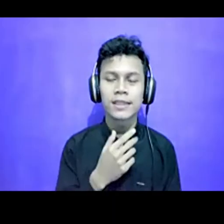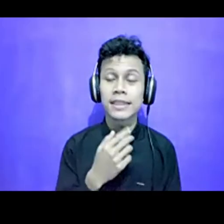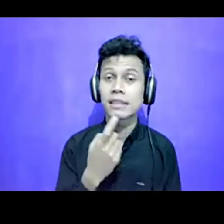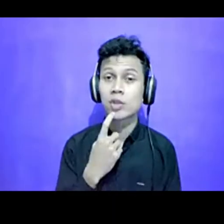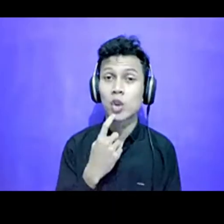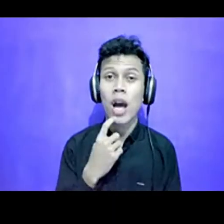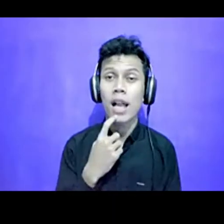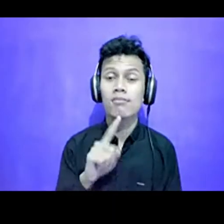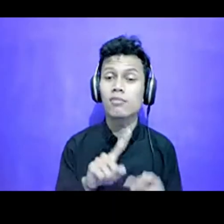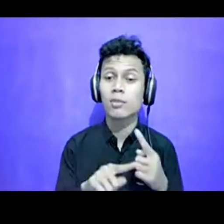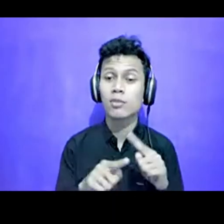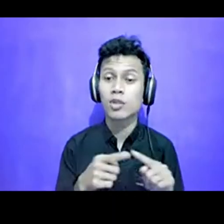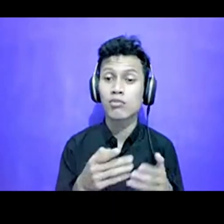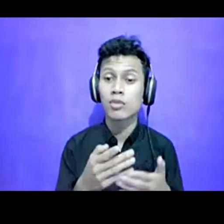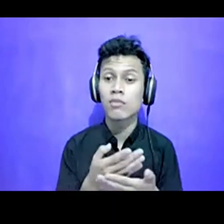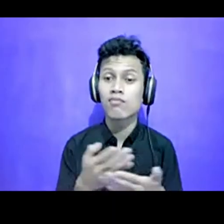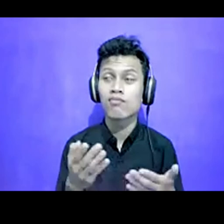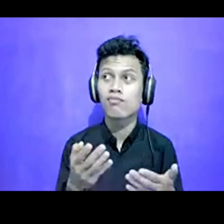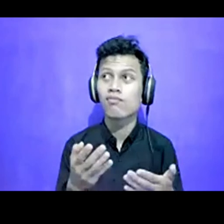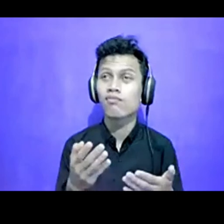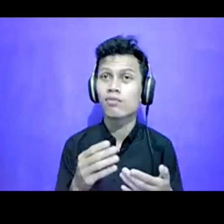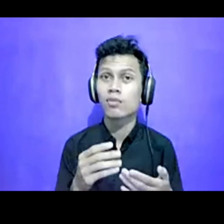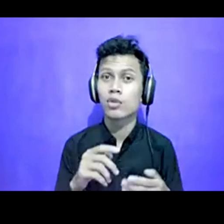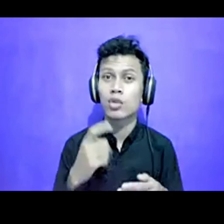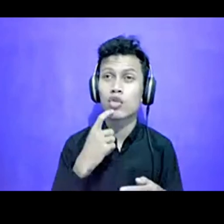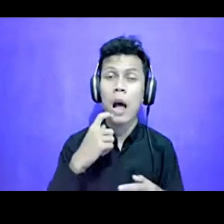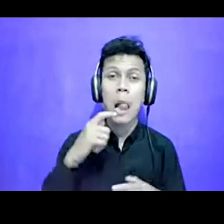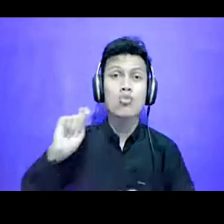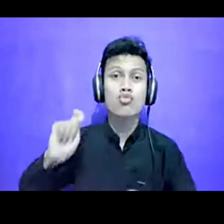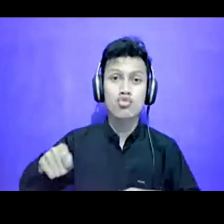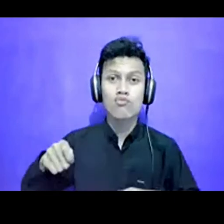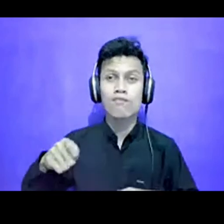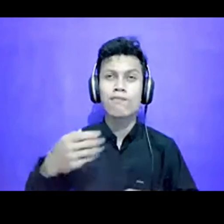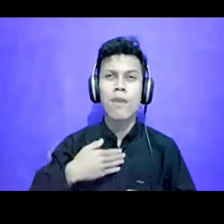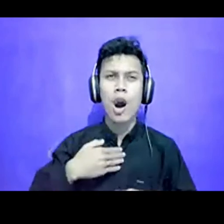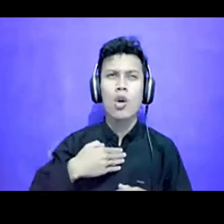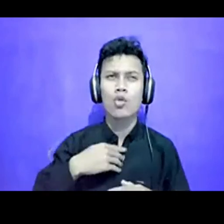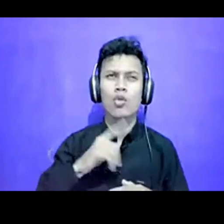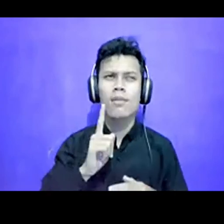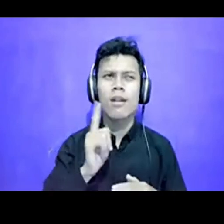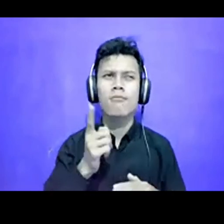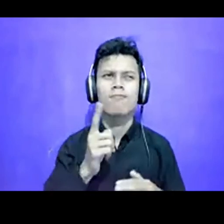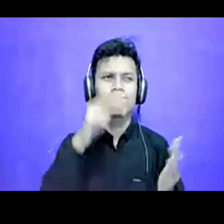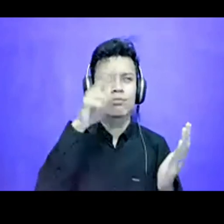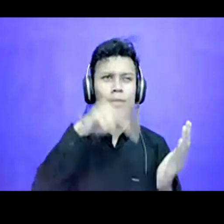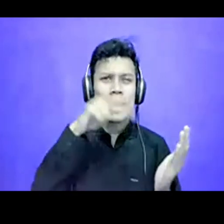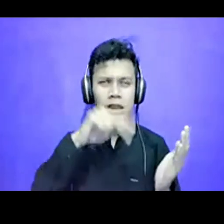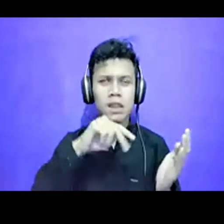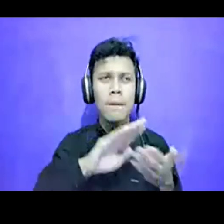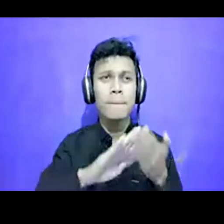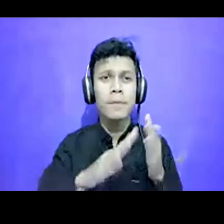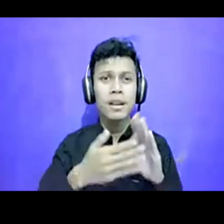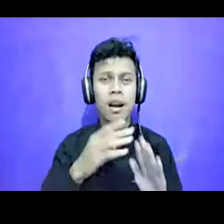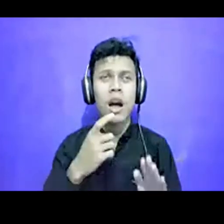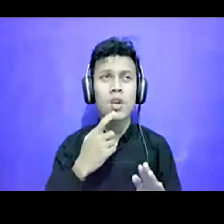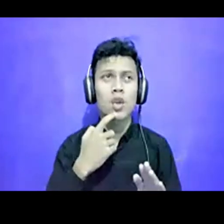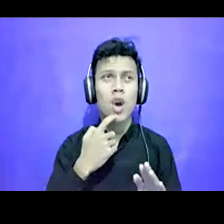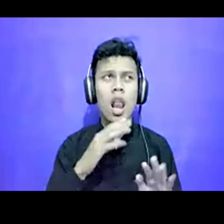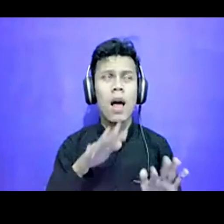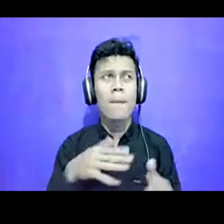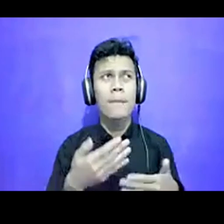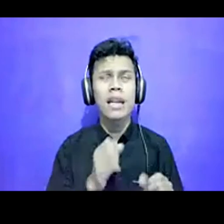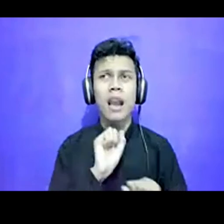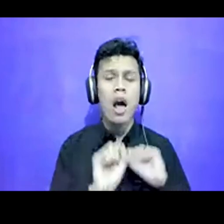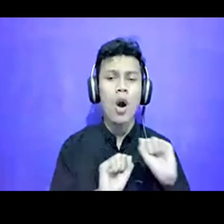teman-teman soal yang di, ini, soal hukumnya. Aku baca risetnya soal, apa yang dilakukan oleh,